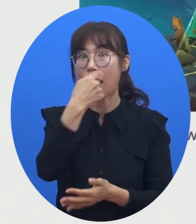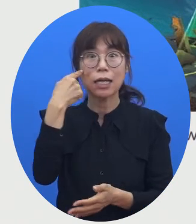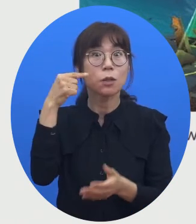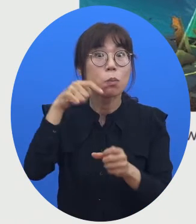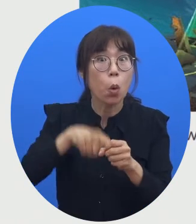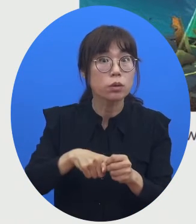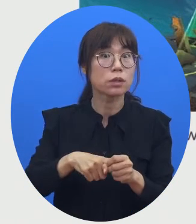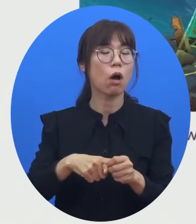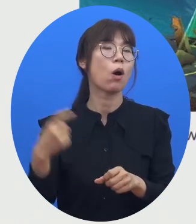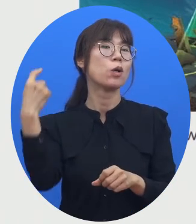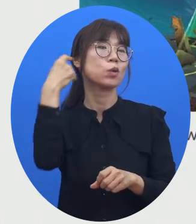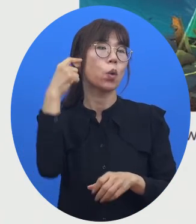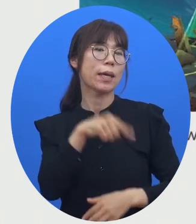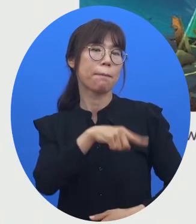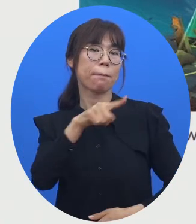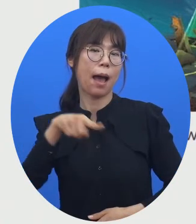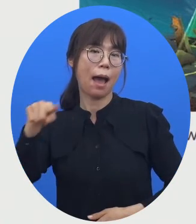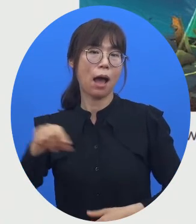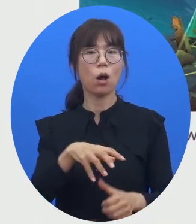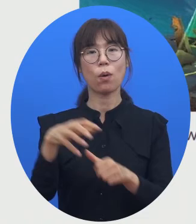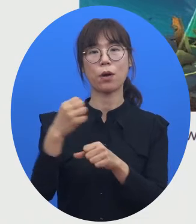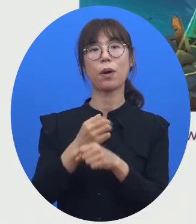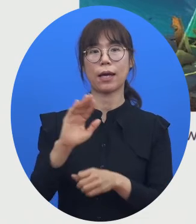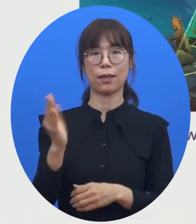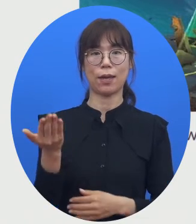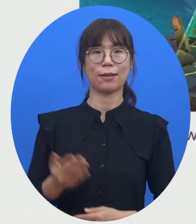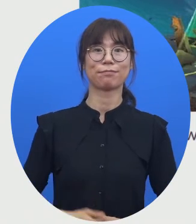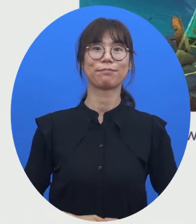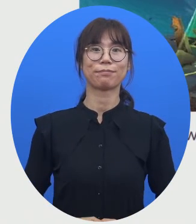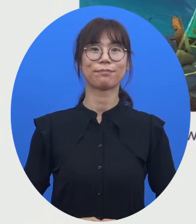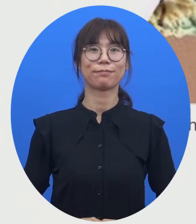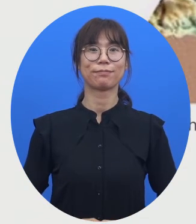음파가 활용된다는 것을 알 수가 있습니다.